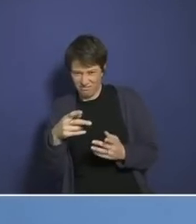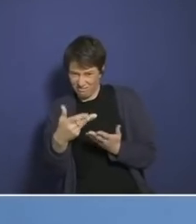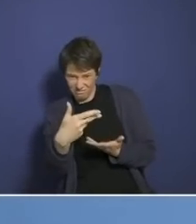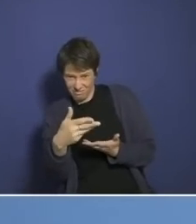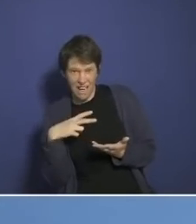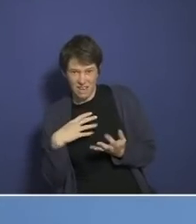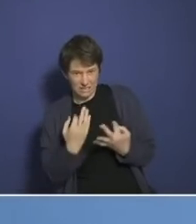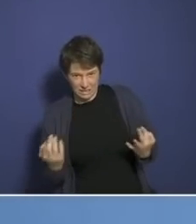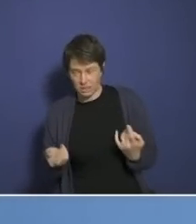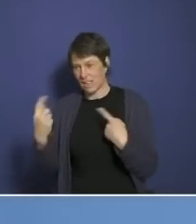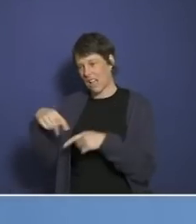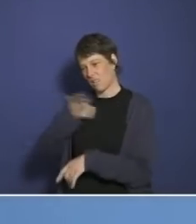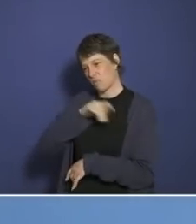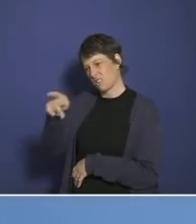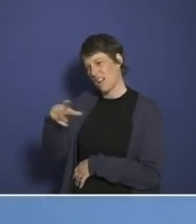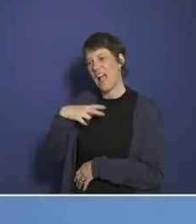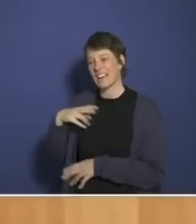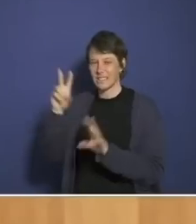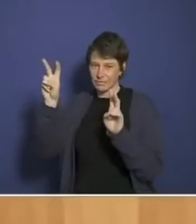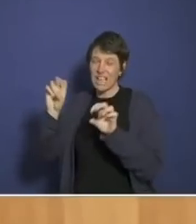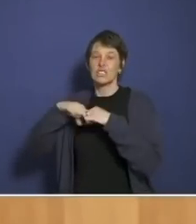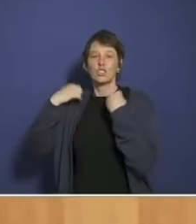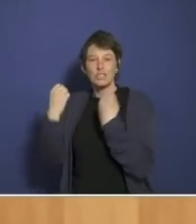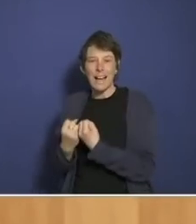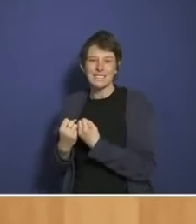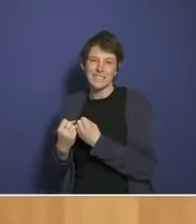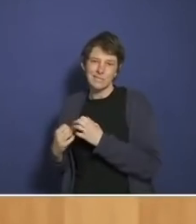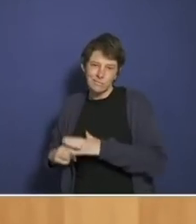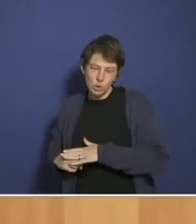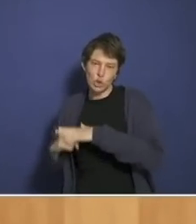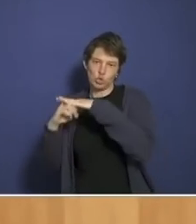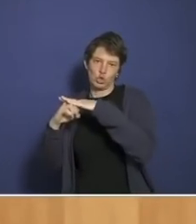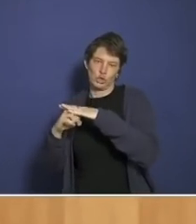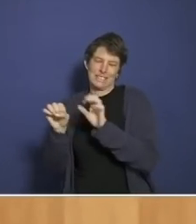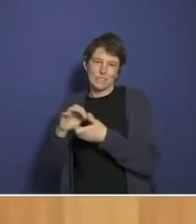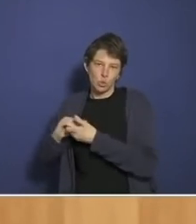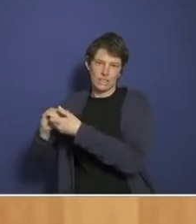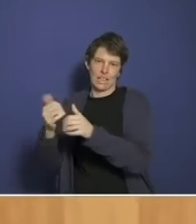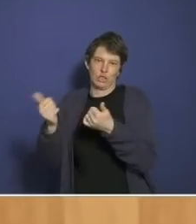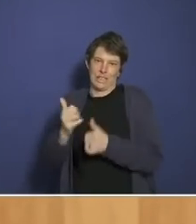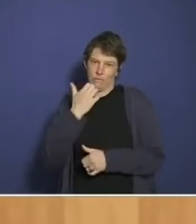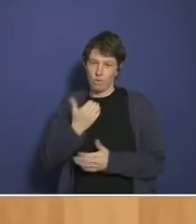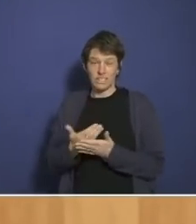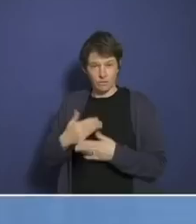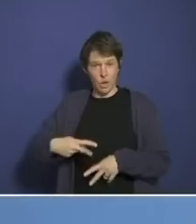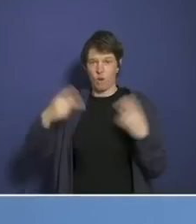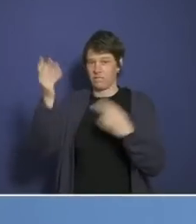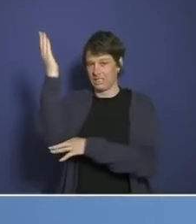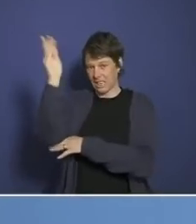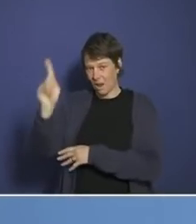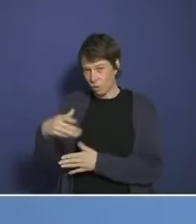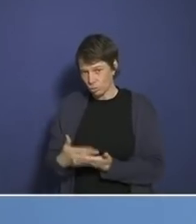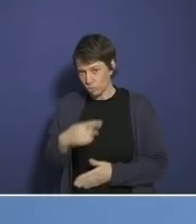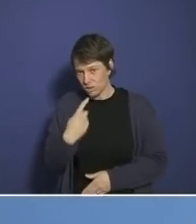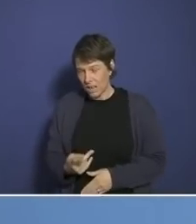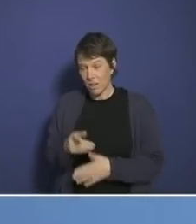ich mir gestern eine staatstragende, solidarische Hilfe erhofft. Da haben Sie was nicht verstanden, Herr Lauterbach. In einer Demokratie ist